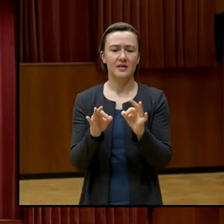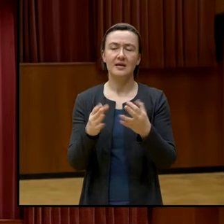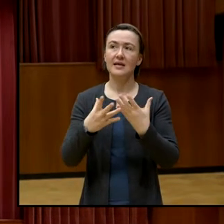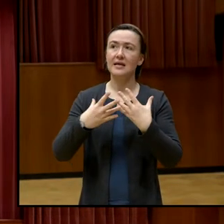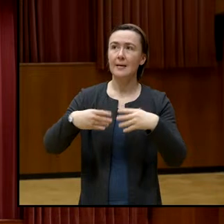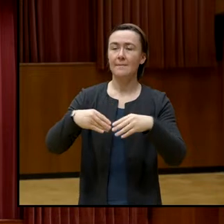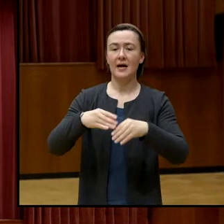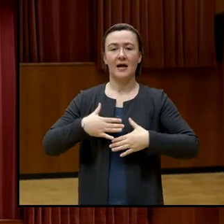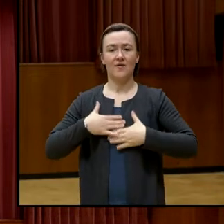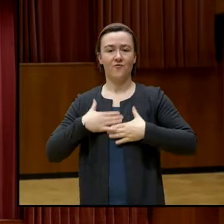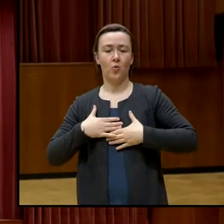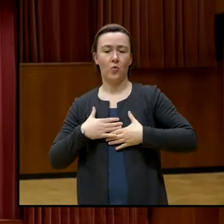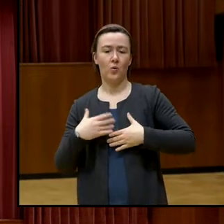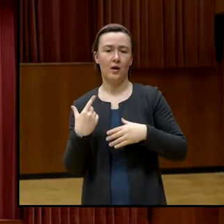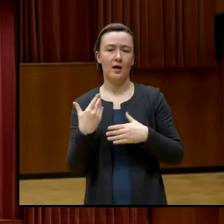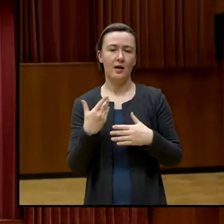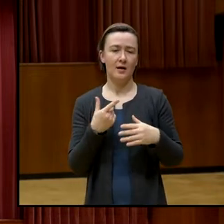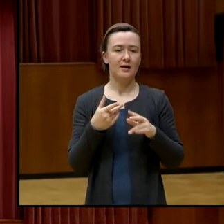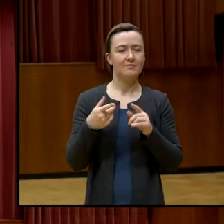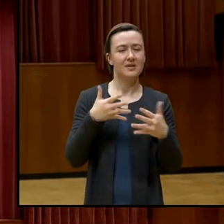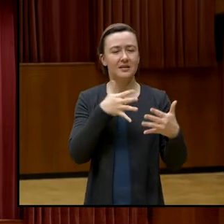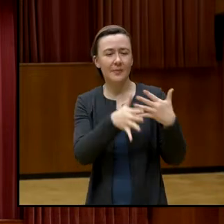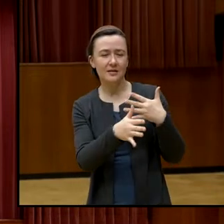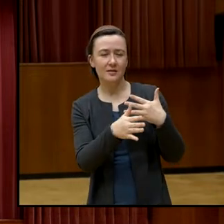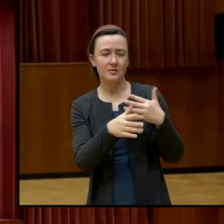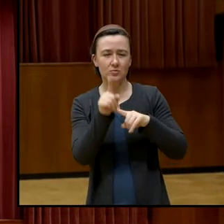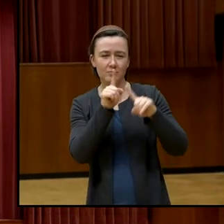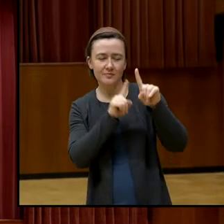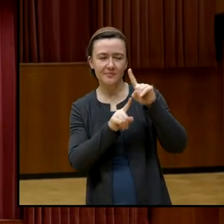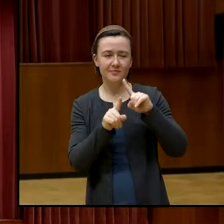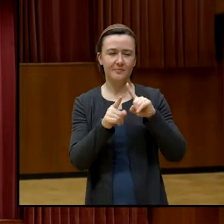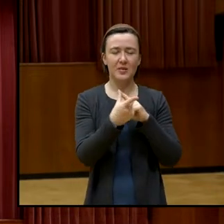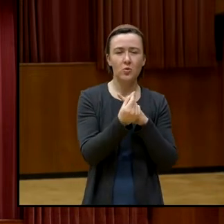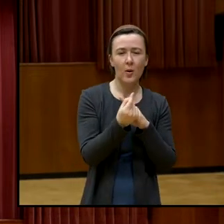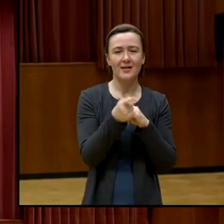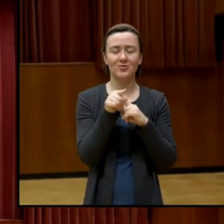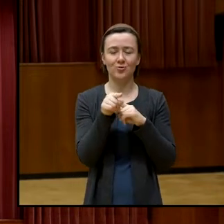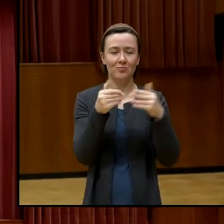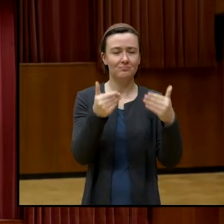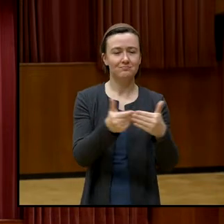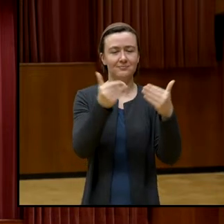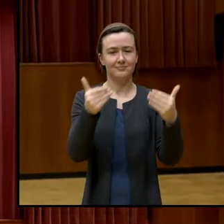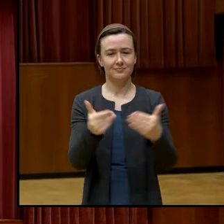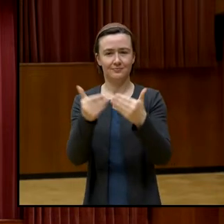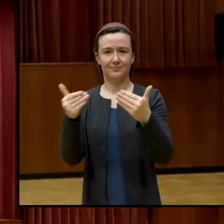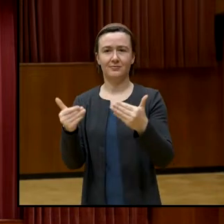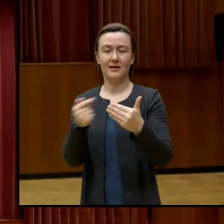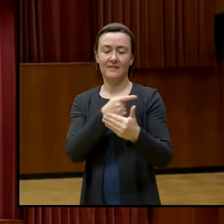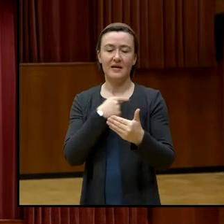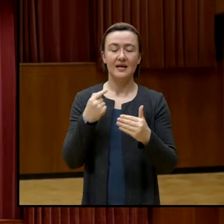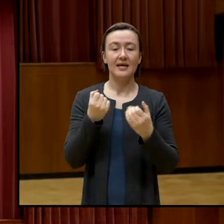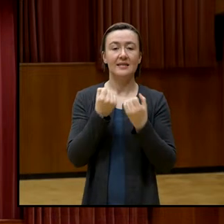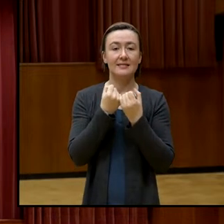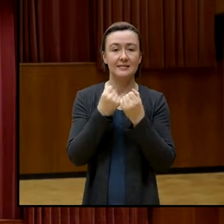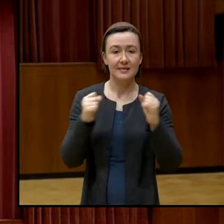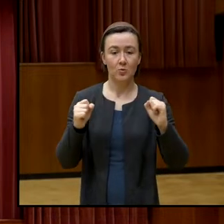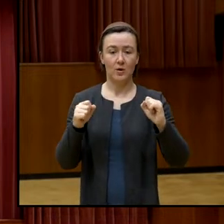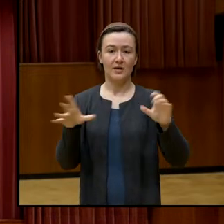von Bedeutungen. Und dass eigentlich ein demokratisches Zusammenleben, Zusammensein und Miteinander